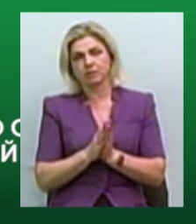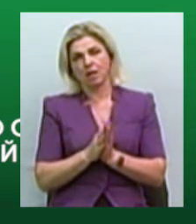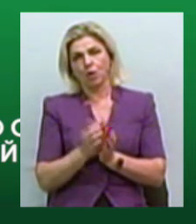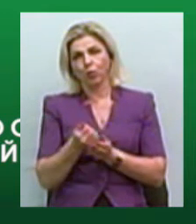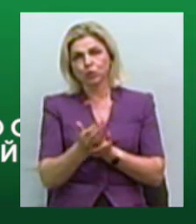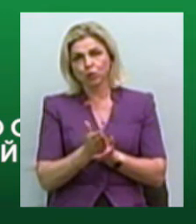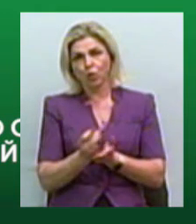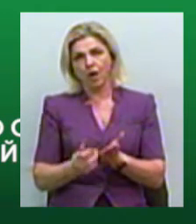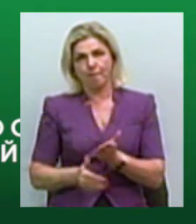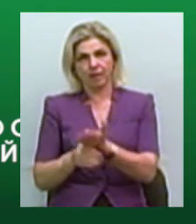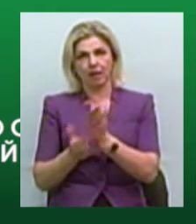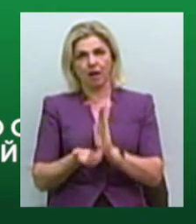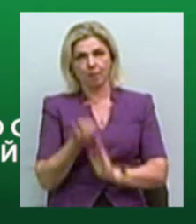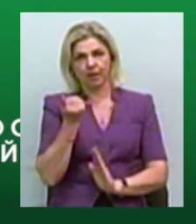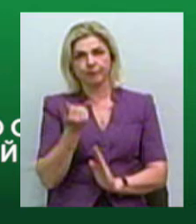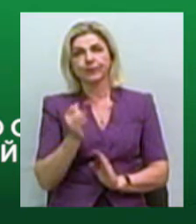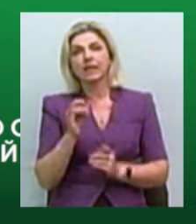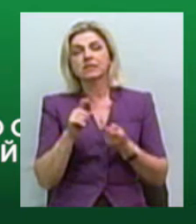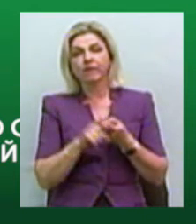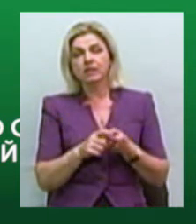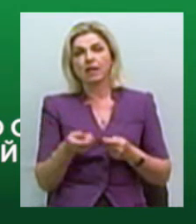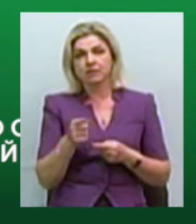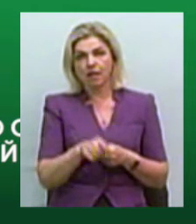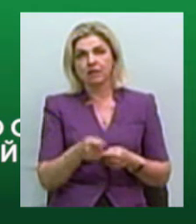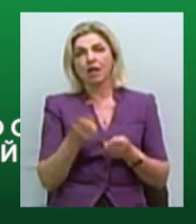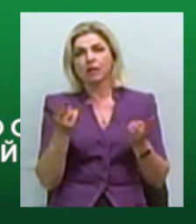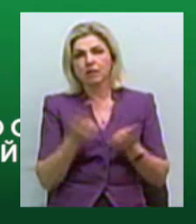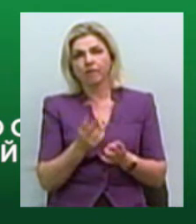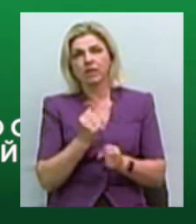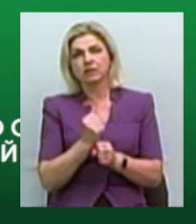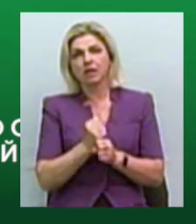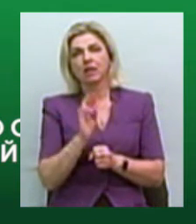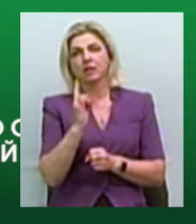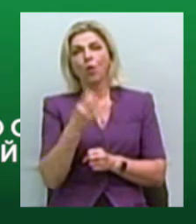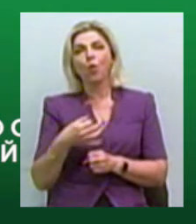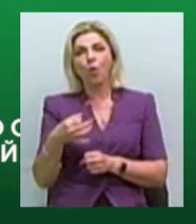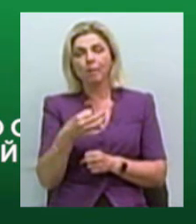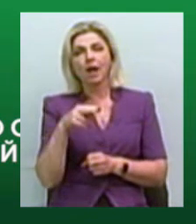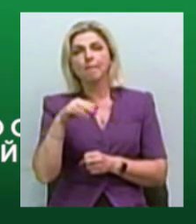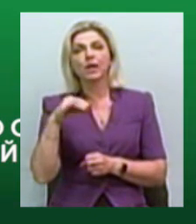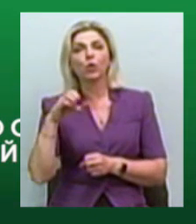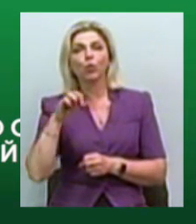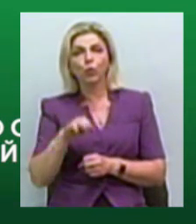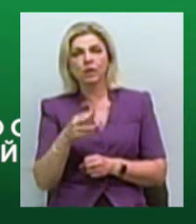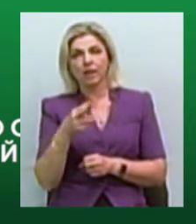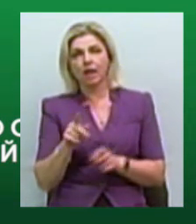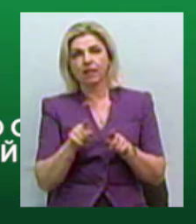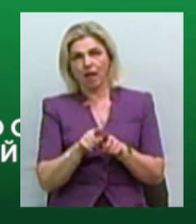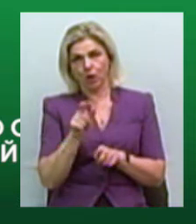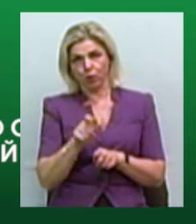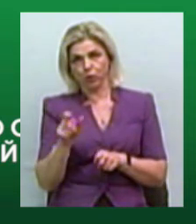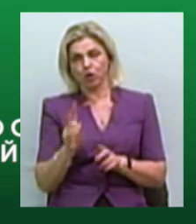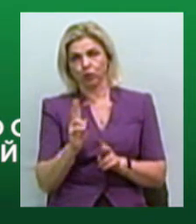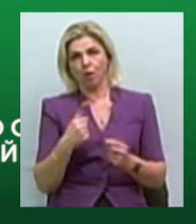підтримки. У зв'язку з цим, ми бачимо необхідність у створенні Миколаївської області притулку для осіб, які постраждали від домашнього